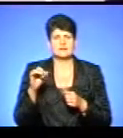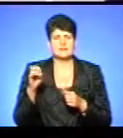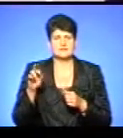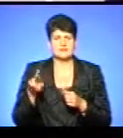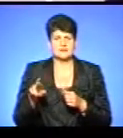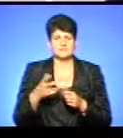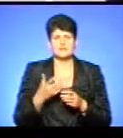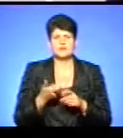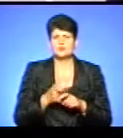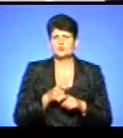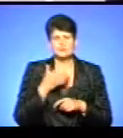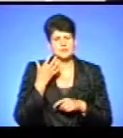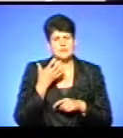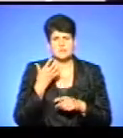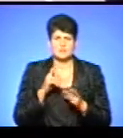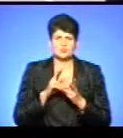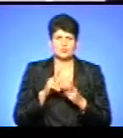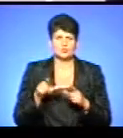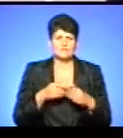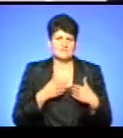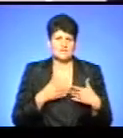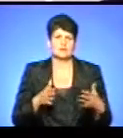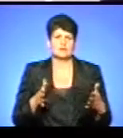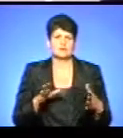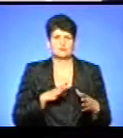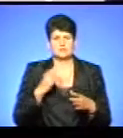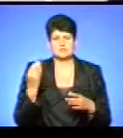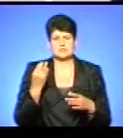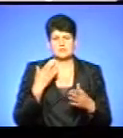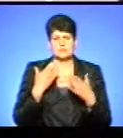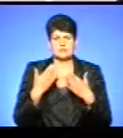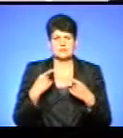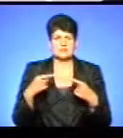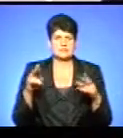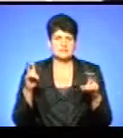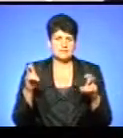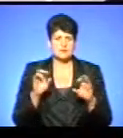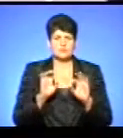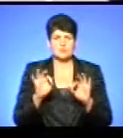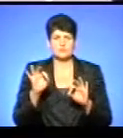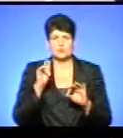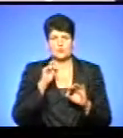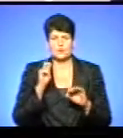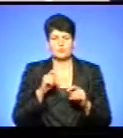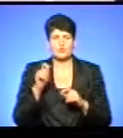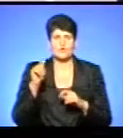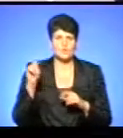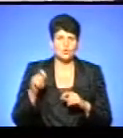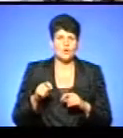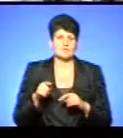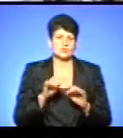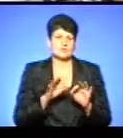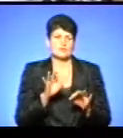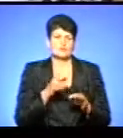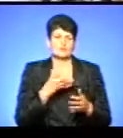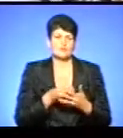Дуже теплі зустрічі, дуже люди відкриті. Було цікаво поспілкуватися на різні теми. Ми їм розказували про Україну, про війну, а вони нам розказували про своє життя.